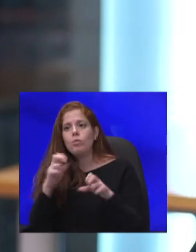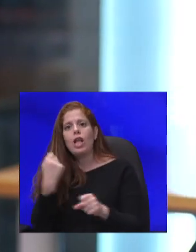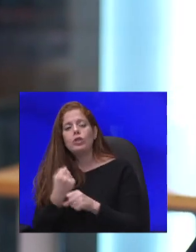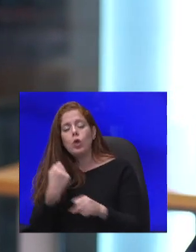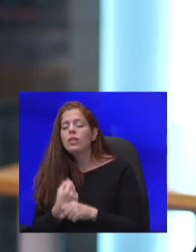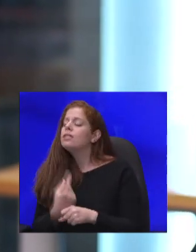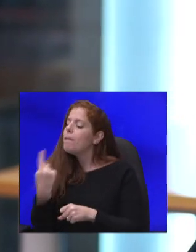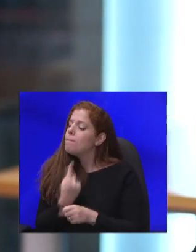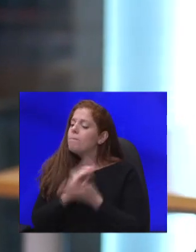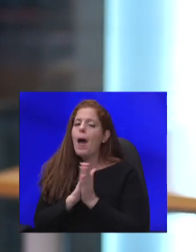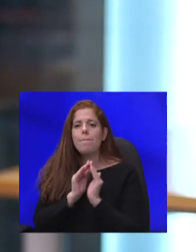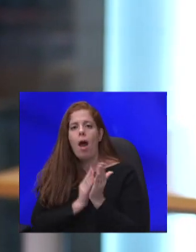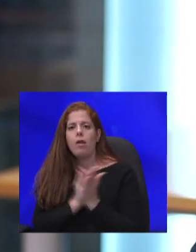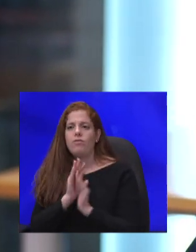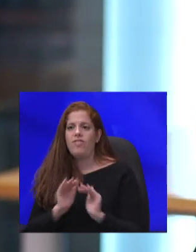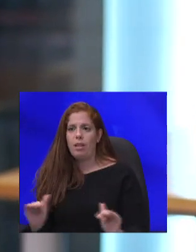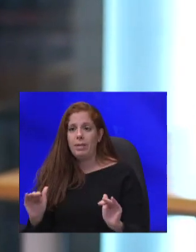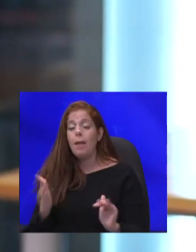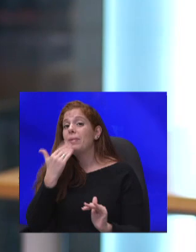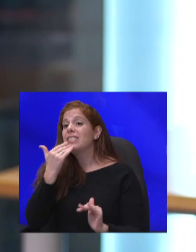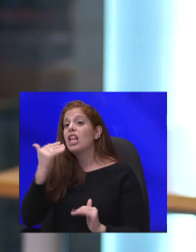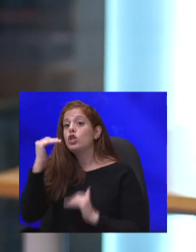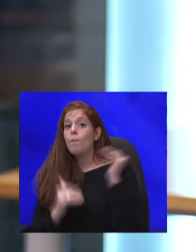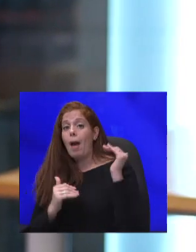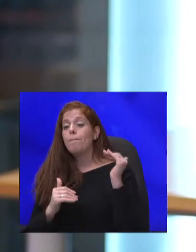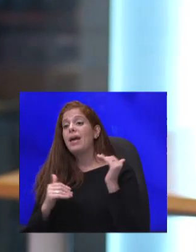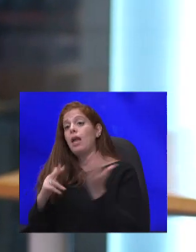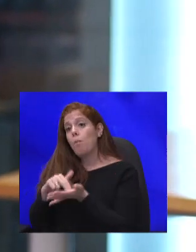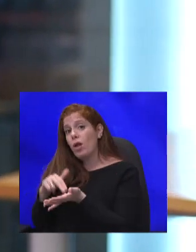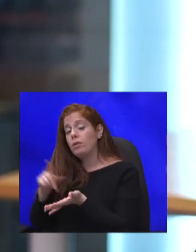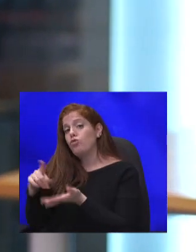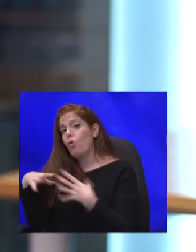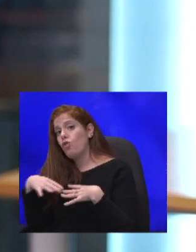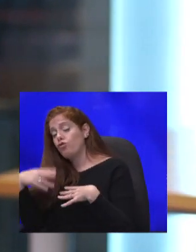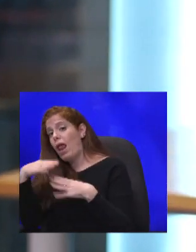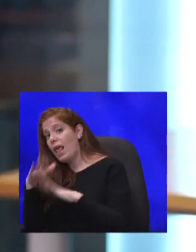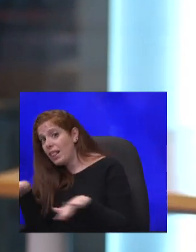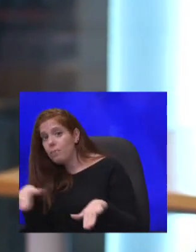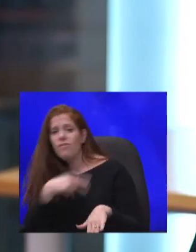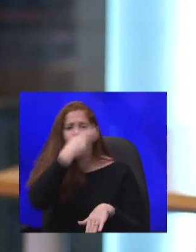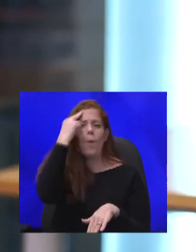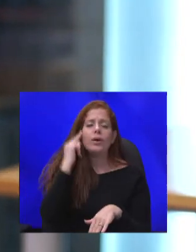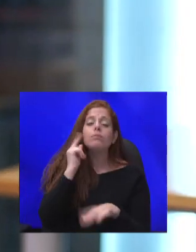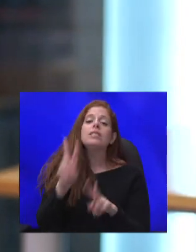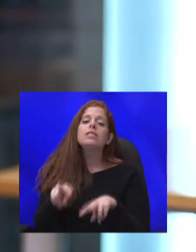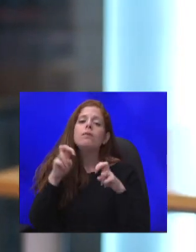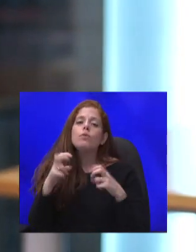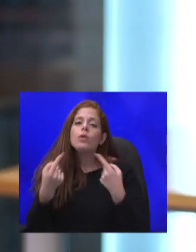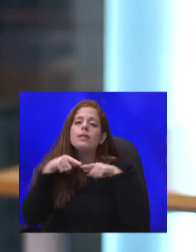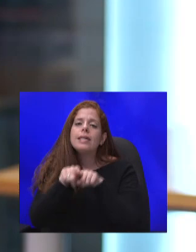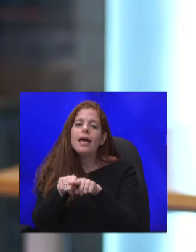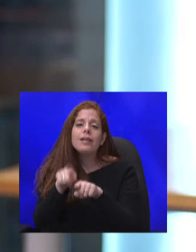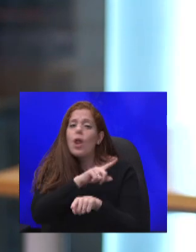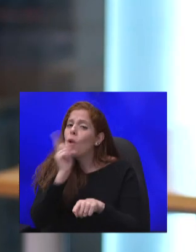יש פער בין המועדים של החופשות של התלמידים לבין ימי החופשה של ההורים. עם הזדמנות לסנחרן את זה. לא צריך את חופש חנוכה.